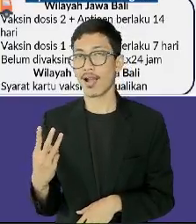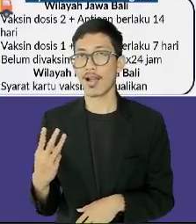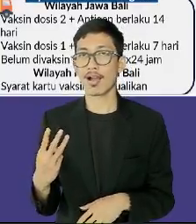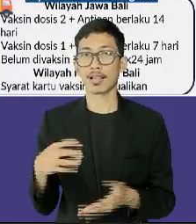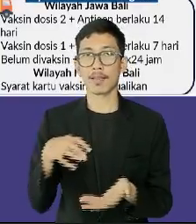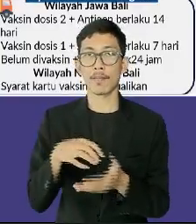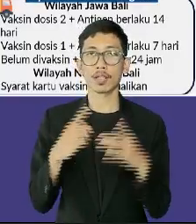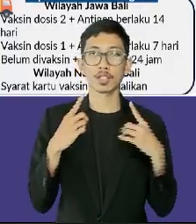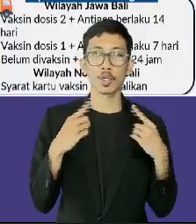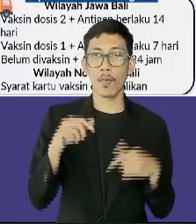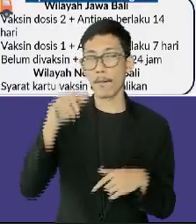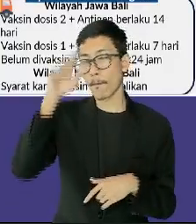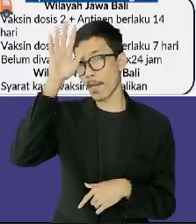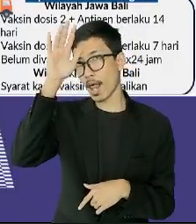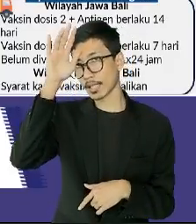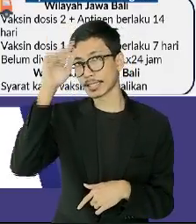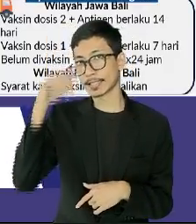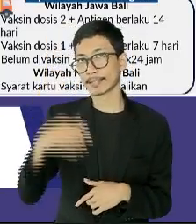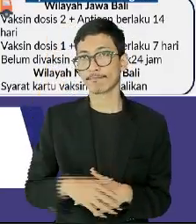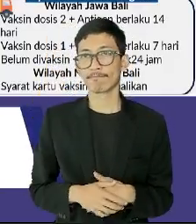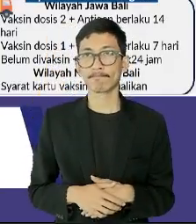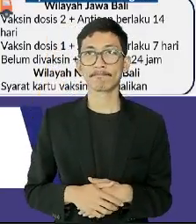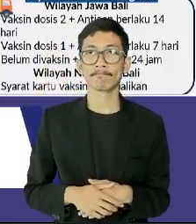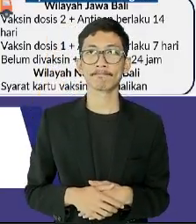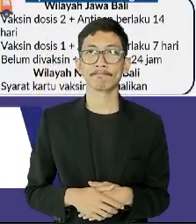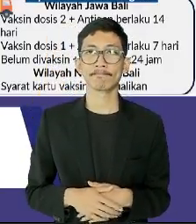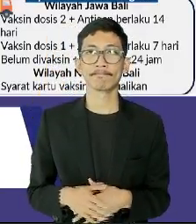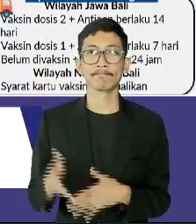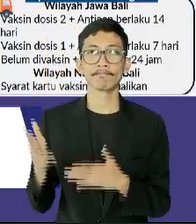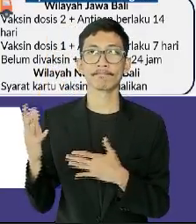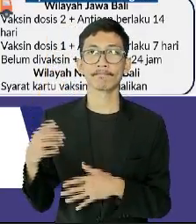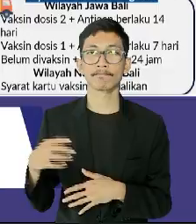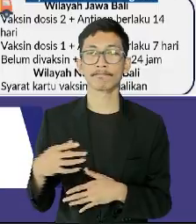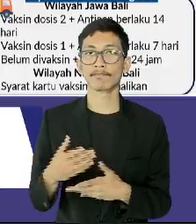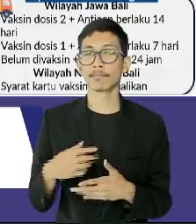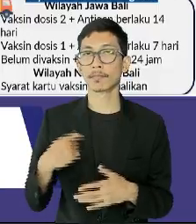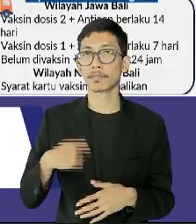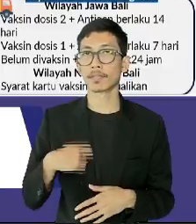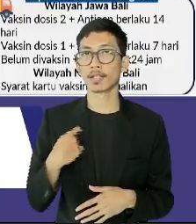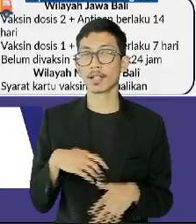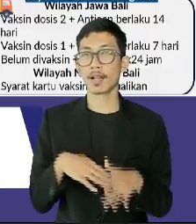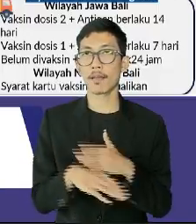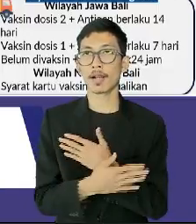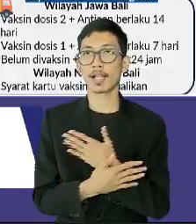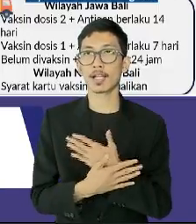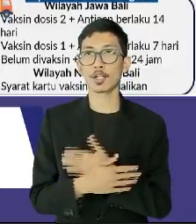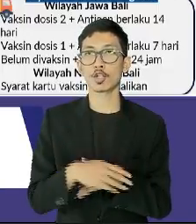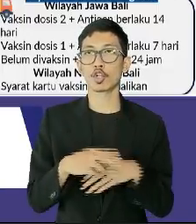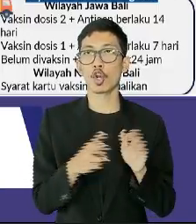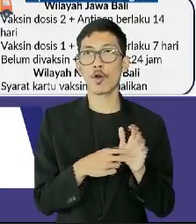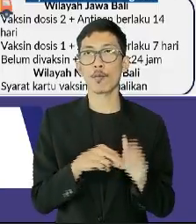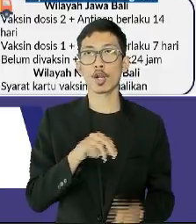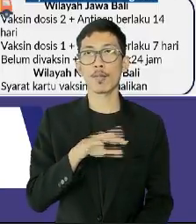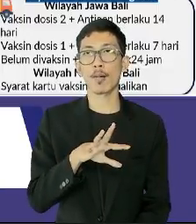Jawa-Bali yang tertuang dalam instruksi Menteri Dalam Negeri No. 53 tahun 2021.